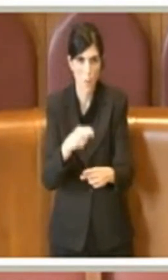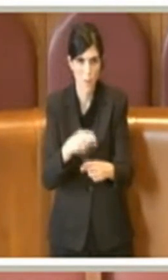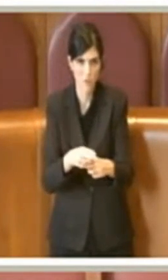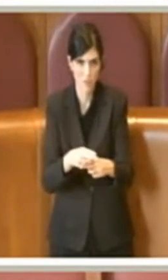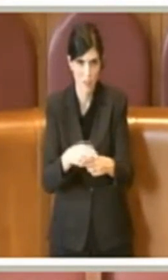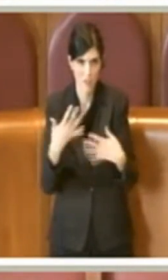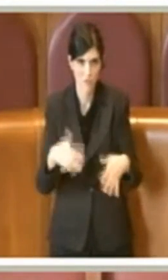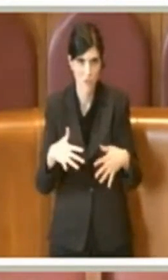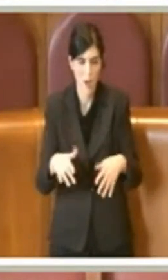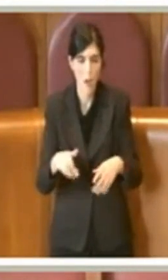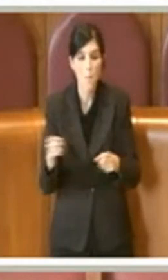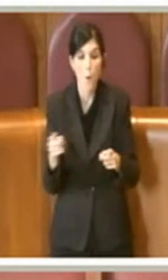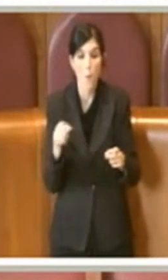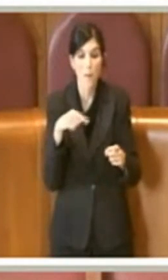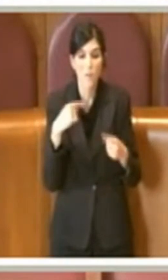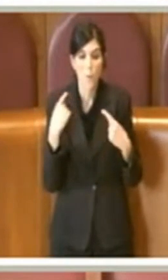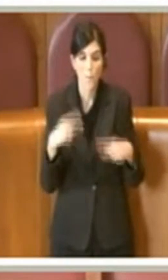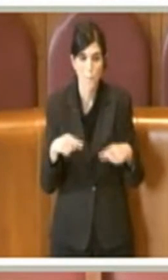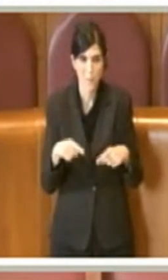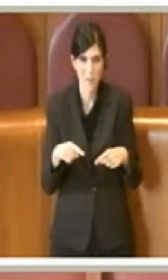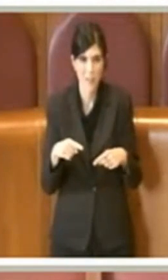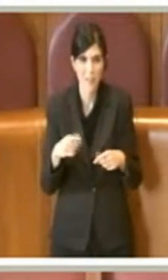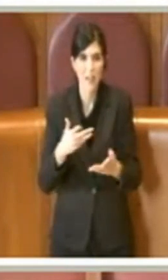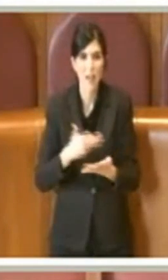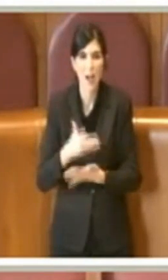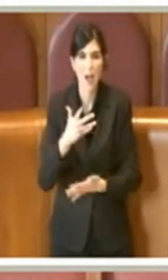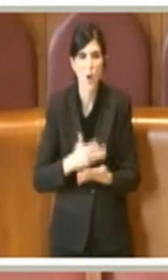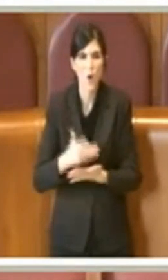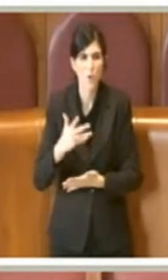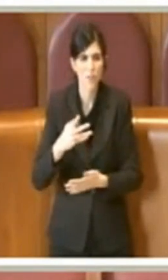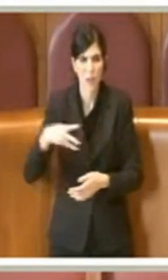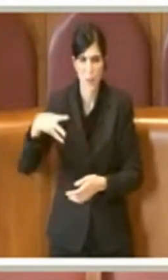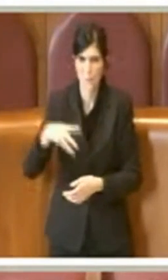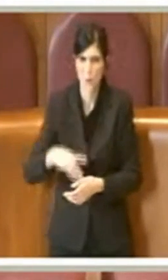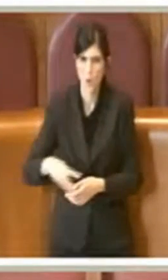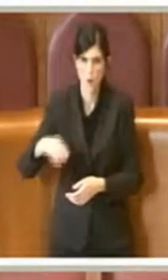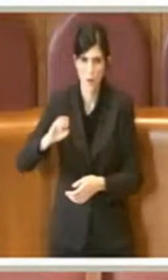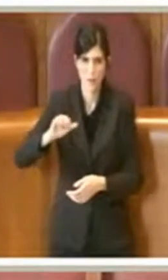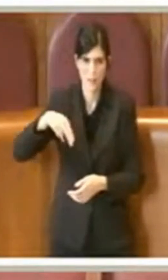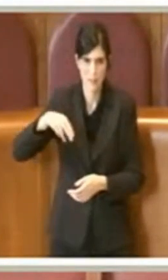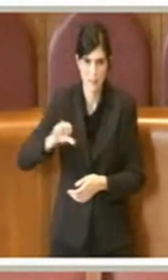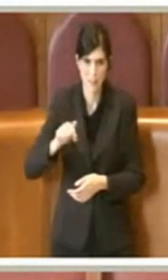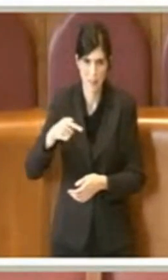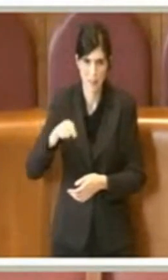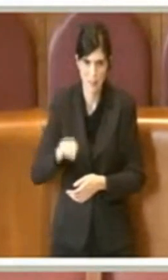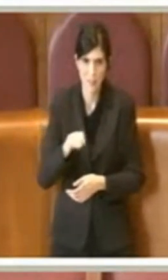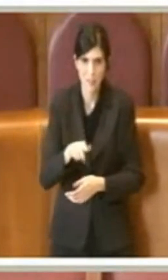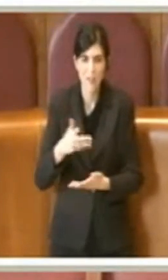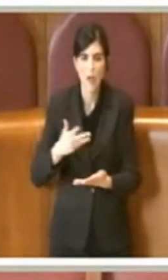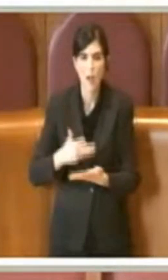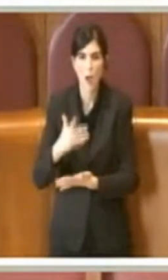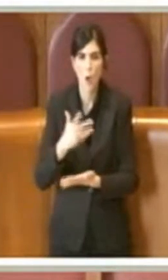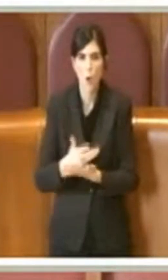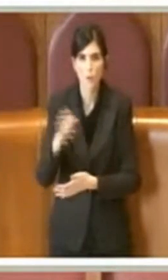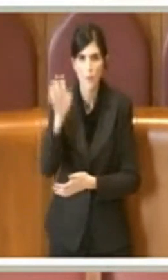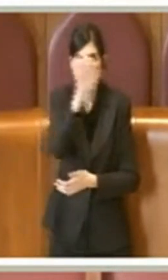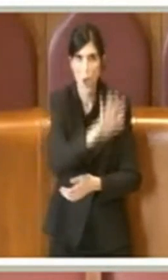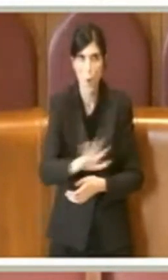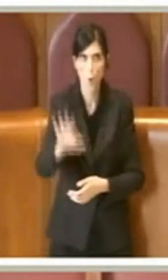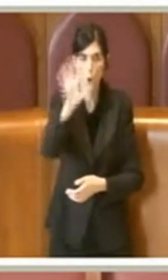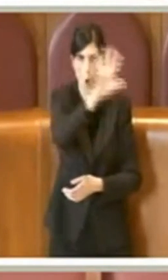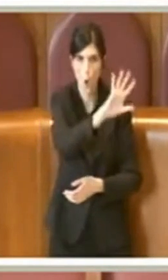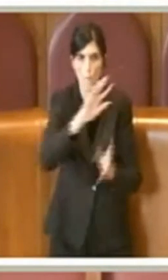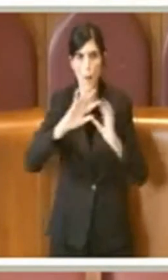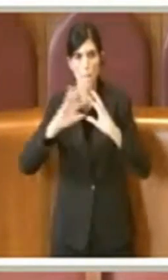racconta che Momsen, il grande Momsen, perché tutta Europa, tutto il mondo si